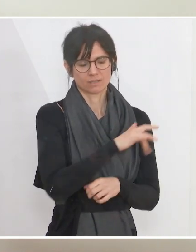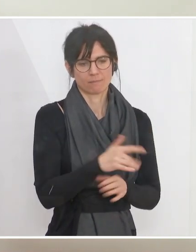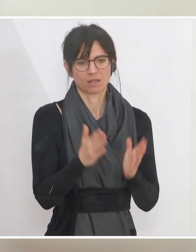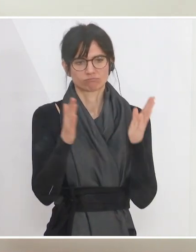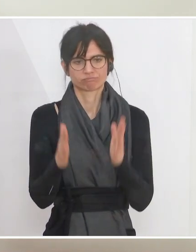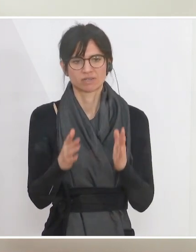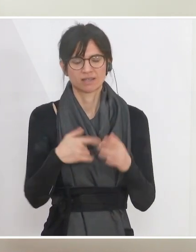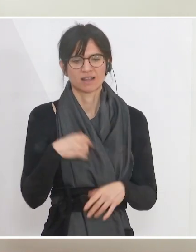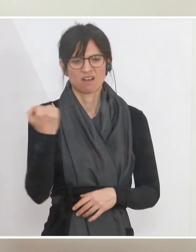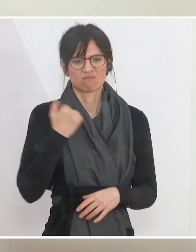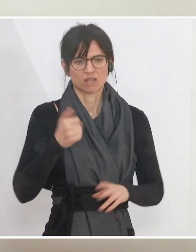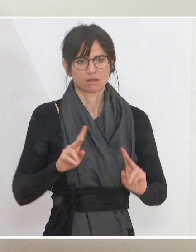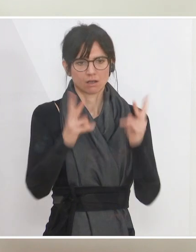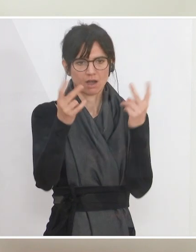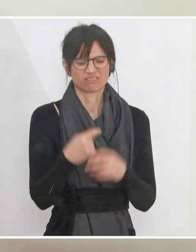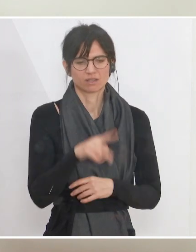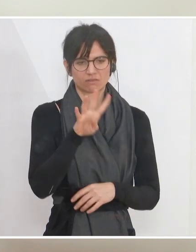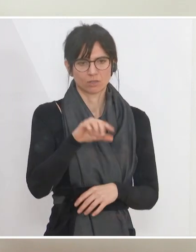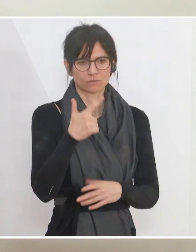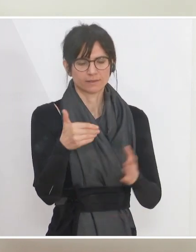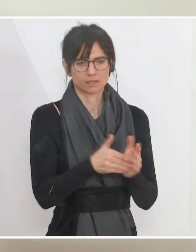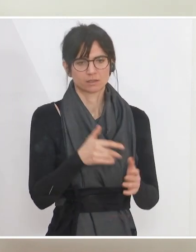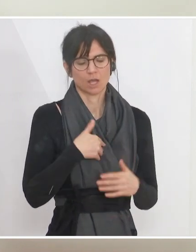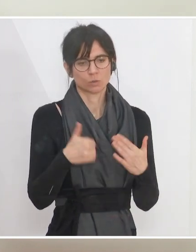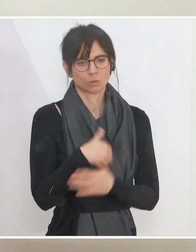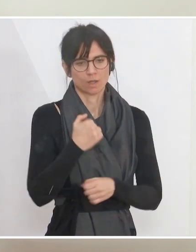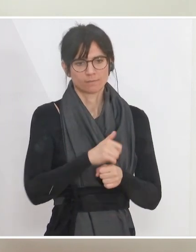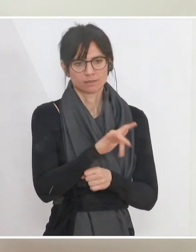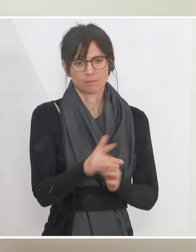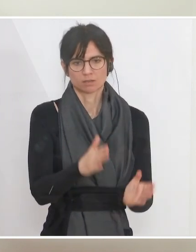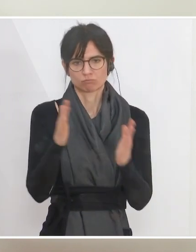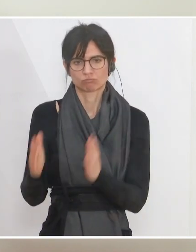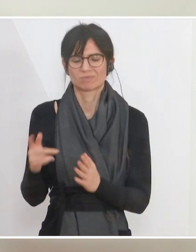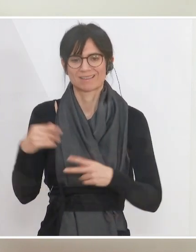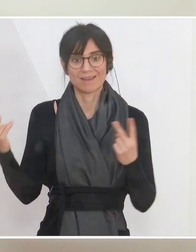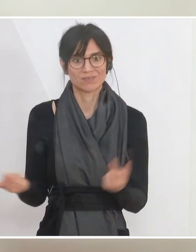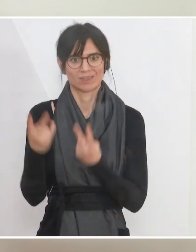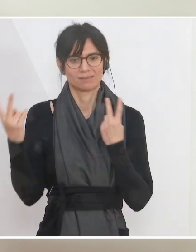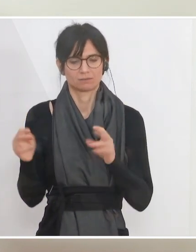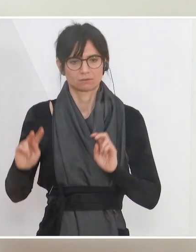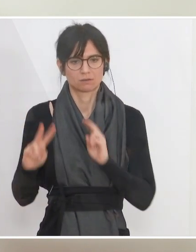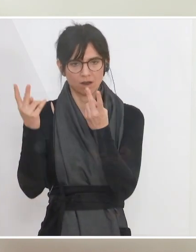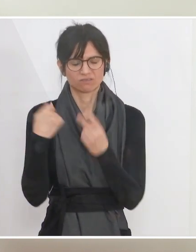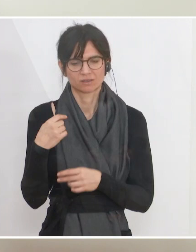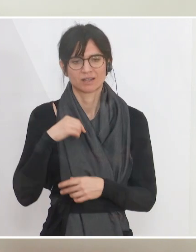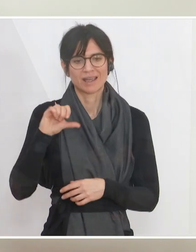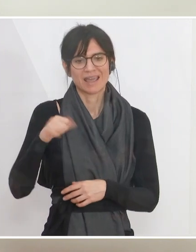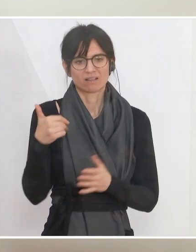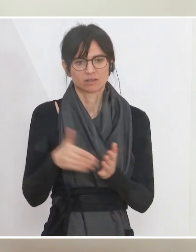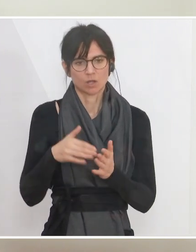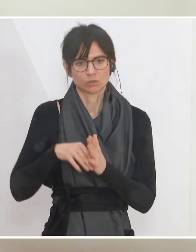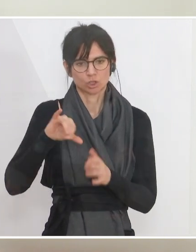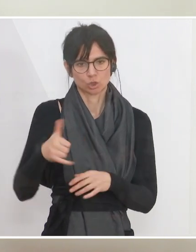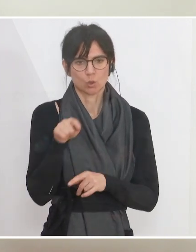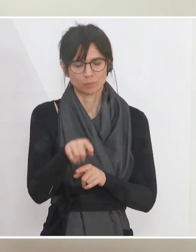Im Bereich der Wasserkraft sind es bis zu 24.000 Arbeitsplätze. Beim Ausbau der Windkraft jedes Jahr rund 11.000 Jobs und